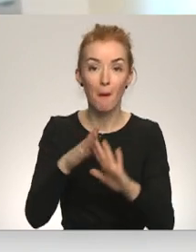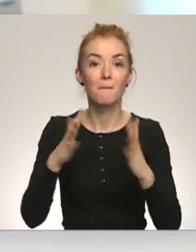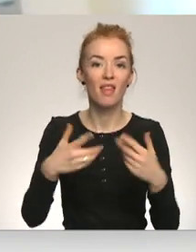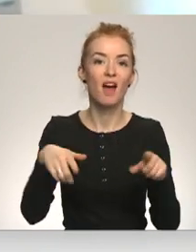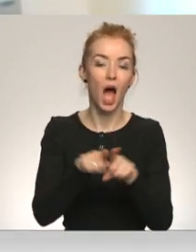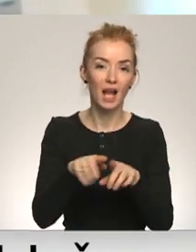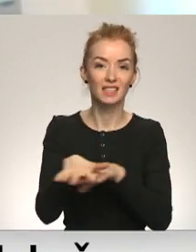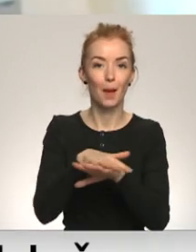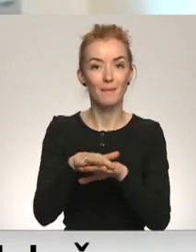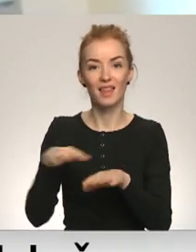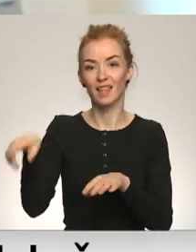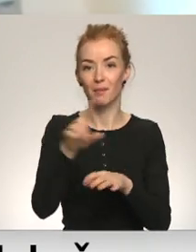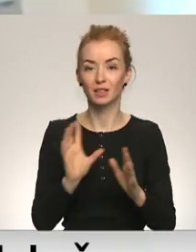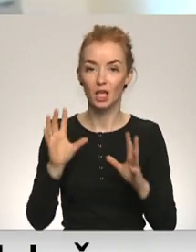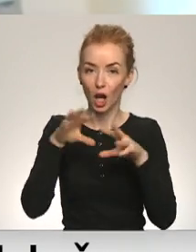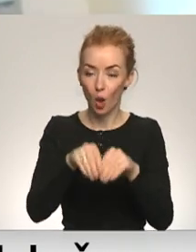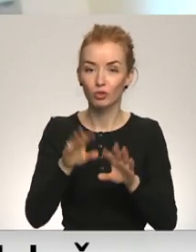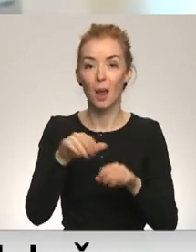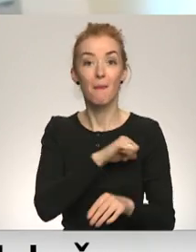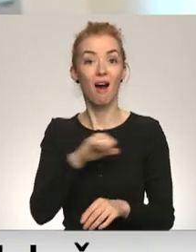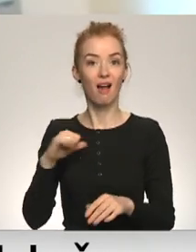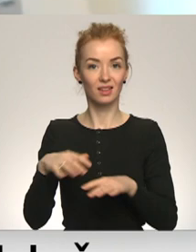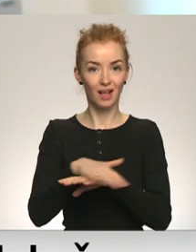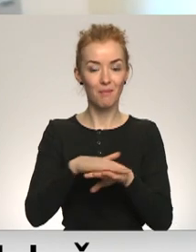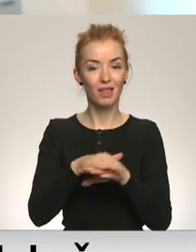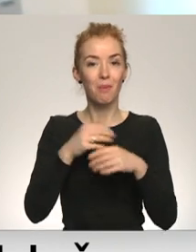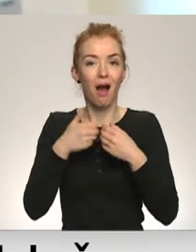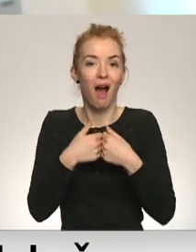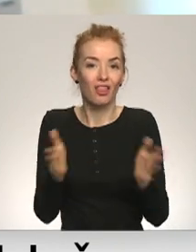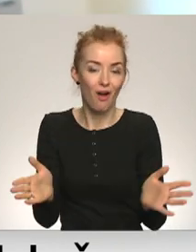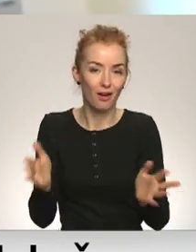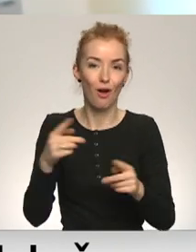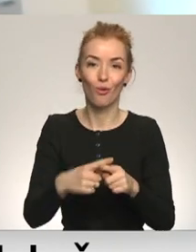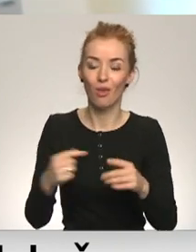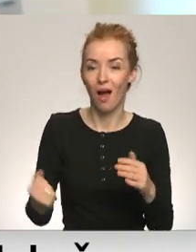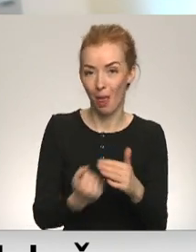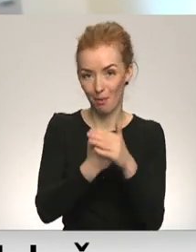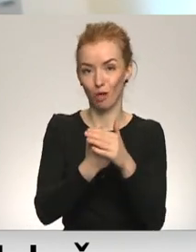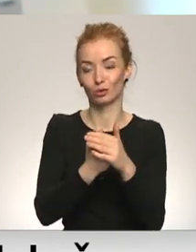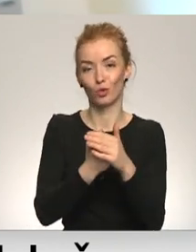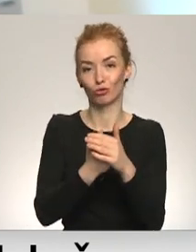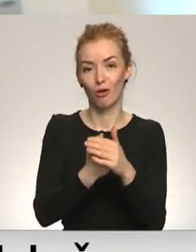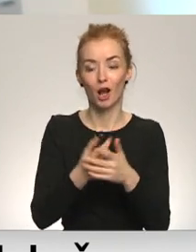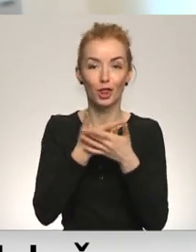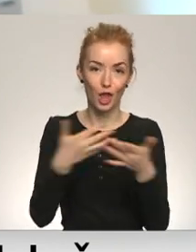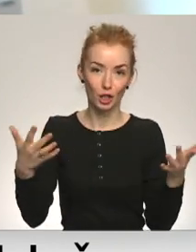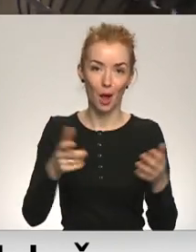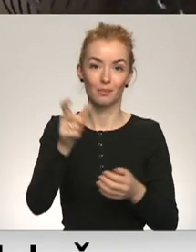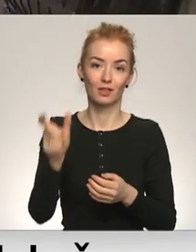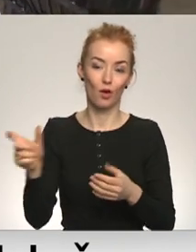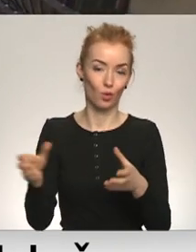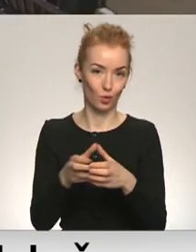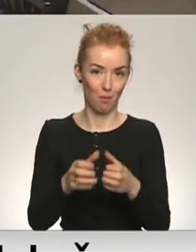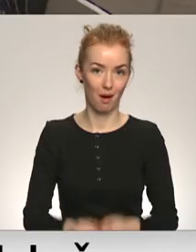iekļaušanai, lai sabiedrība pati būtu atvērtāka un atbalstošāka dažādām cilvēku grupām.